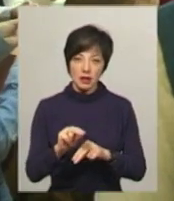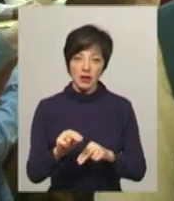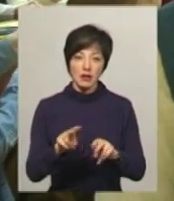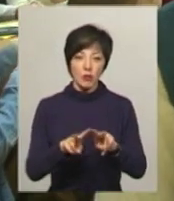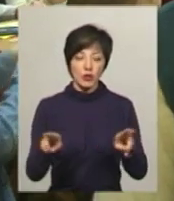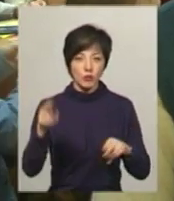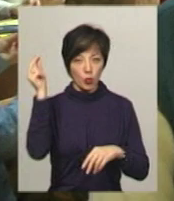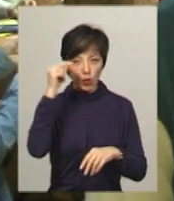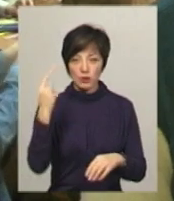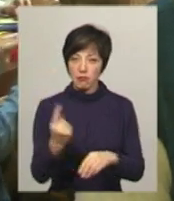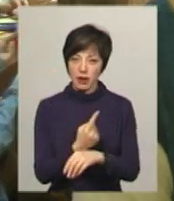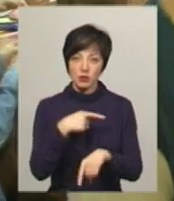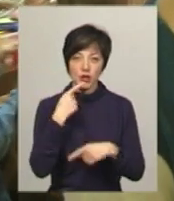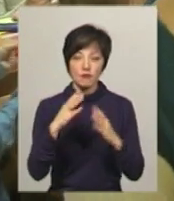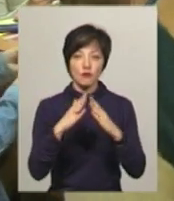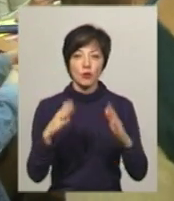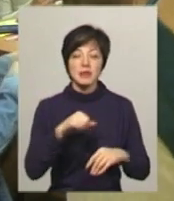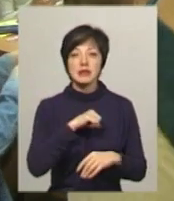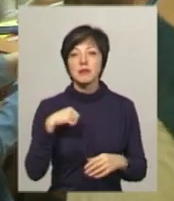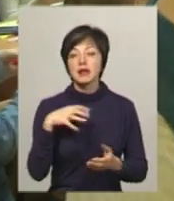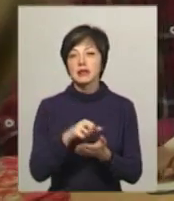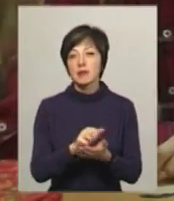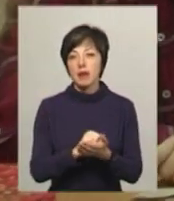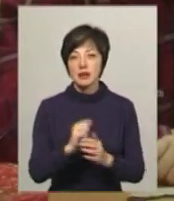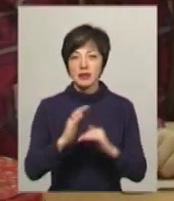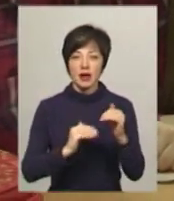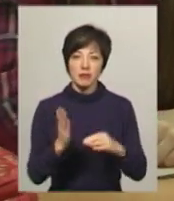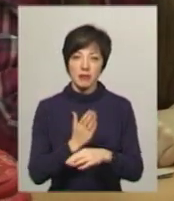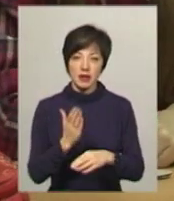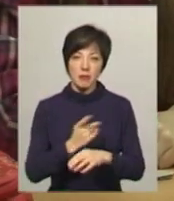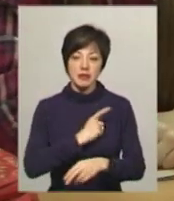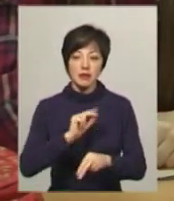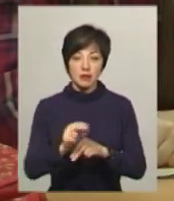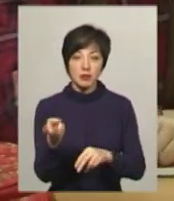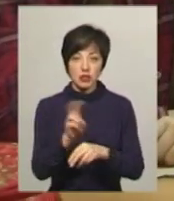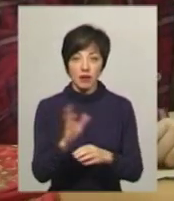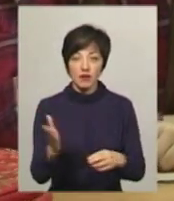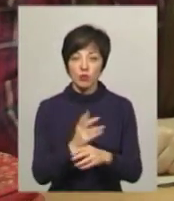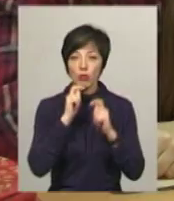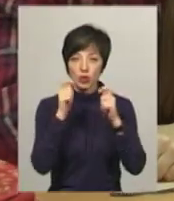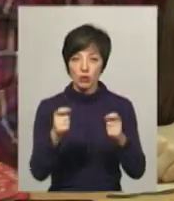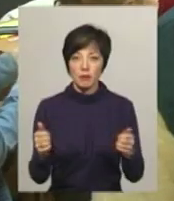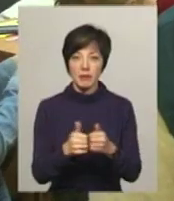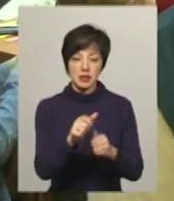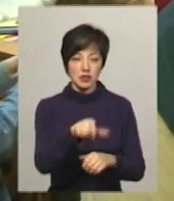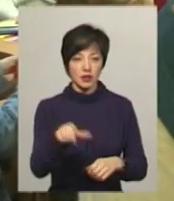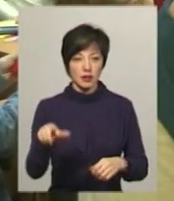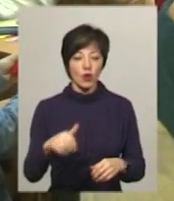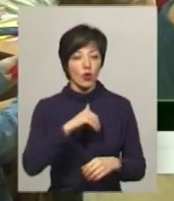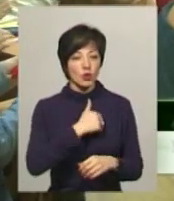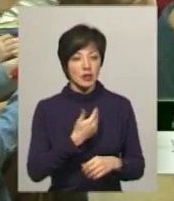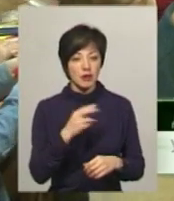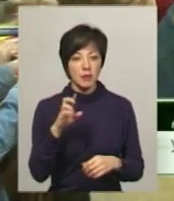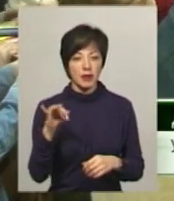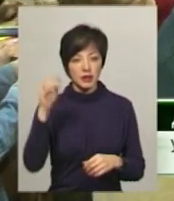на подібному уроці вперше. Каже, вдома і сама займається хендмейдом. На майстер-клас прийшла, аби виготовити подарунок для близьких. «Я хотіла б